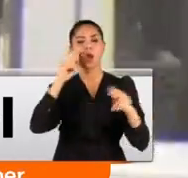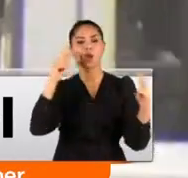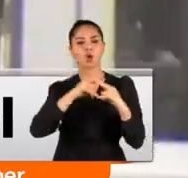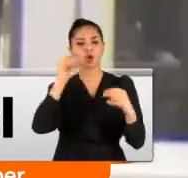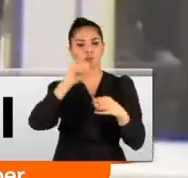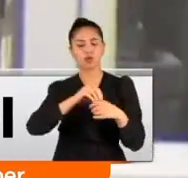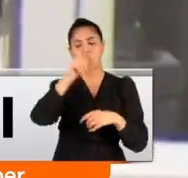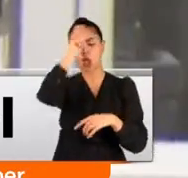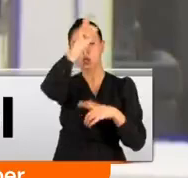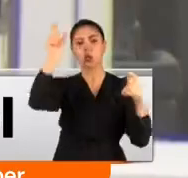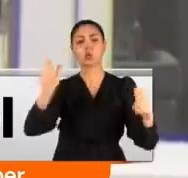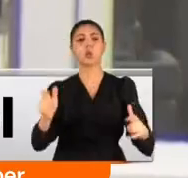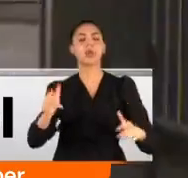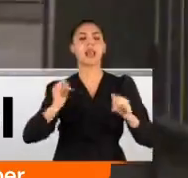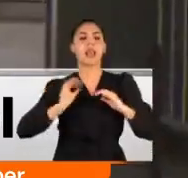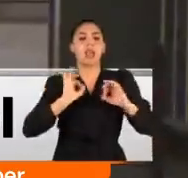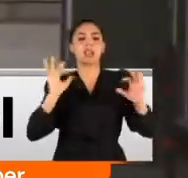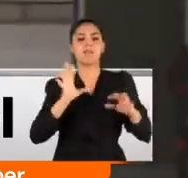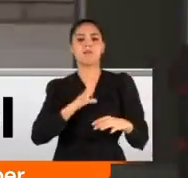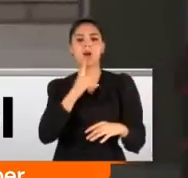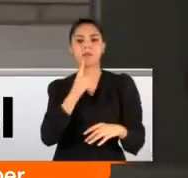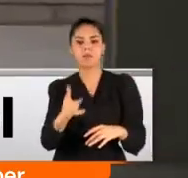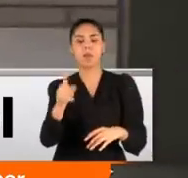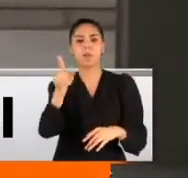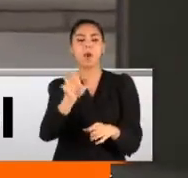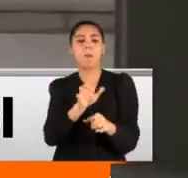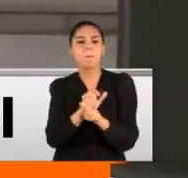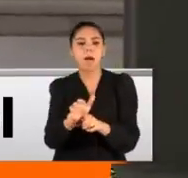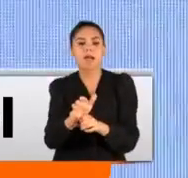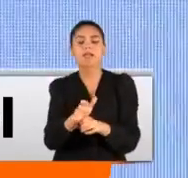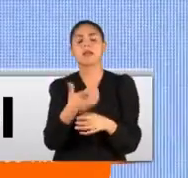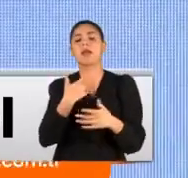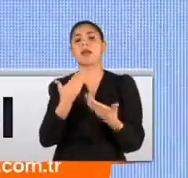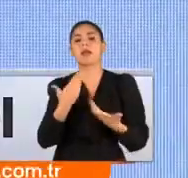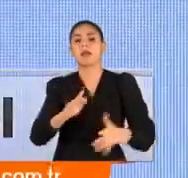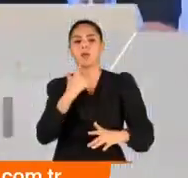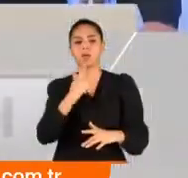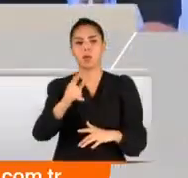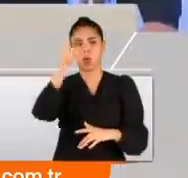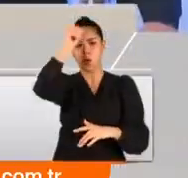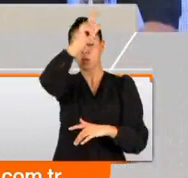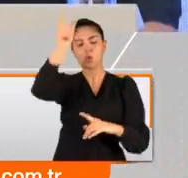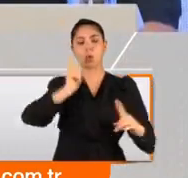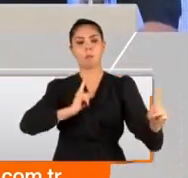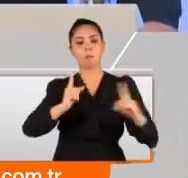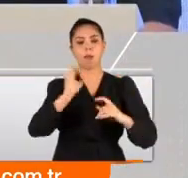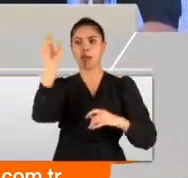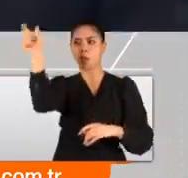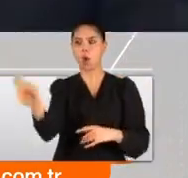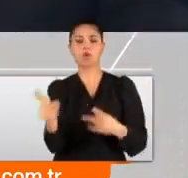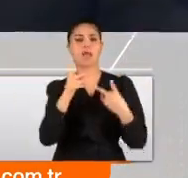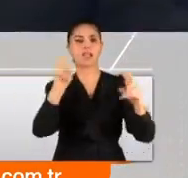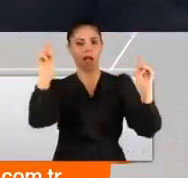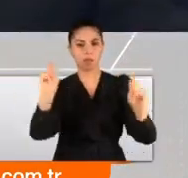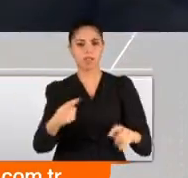'nin rahatsızlığı iletildi. Türk yargısına baskıyı reddediyoruz denildi. Diyorlar ki, ey Türk yargısı Osman Kavala'yı serbest bırak,